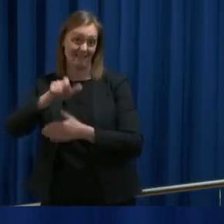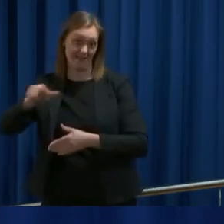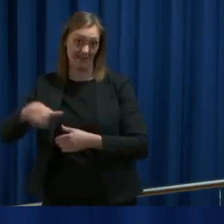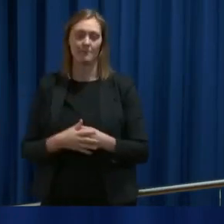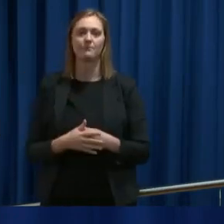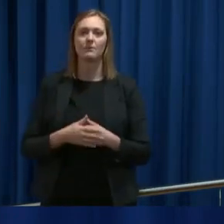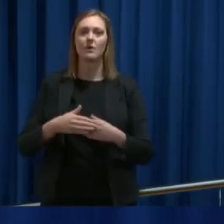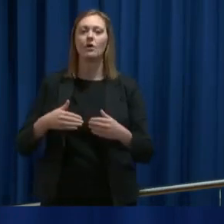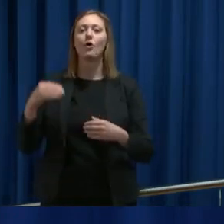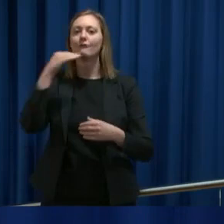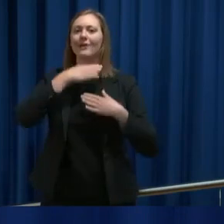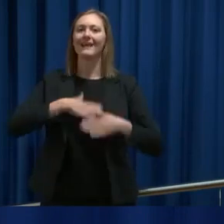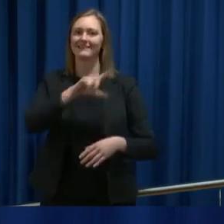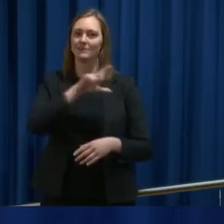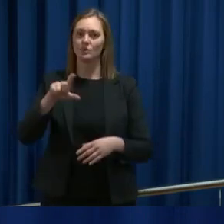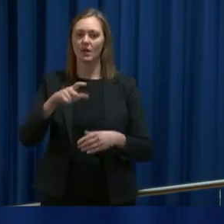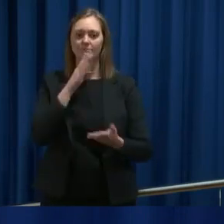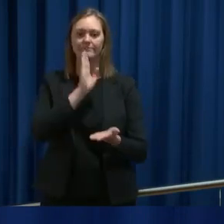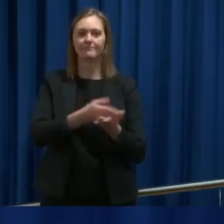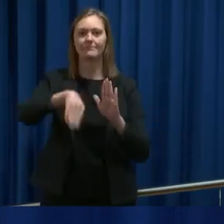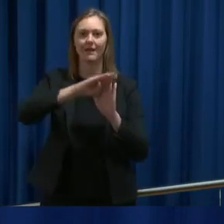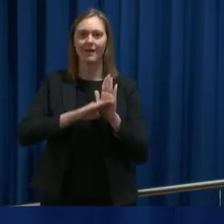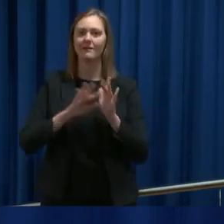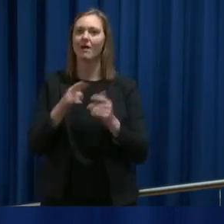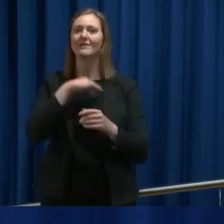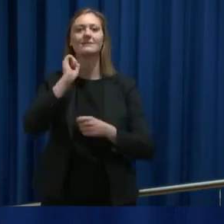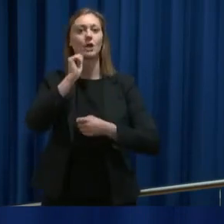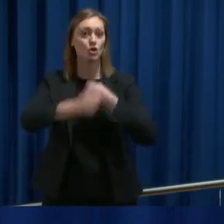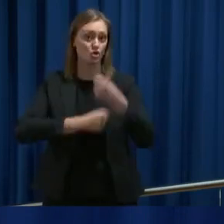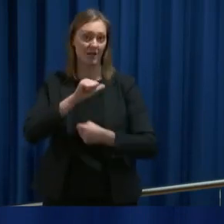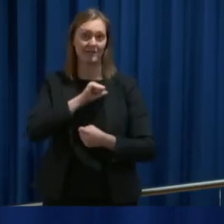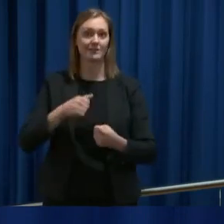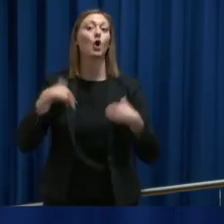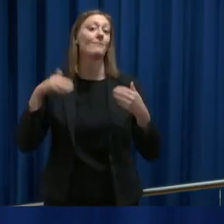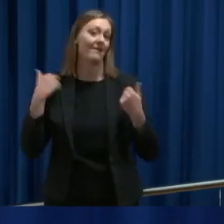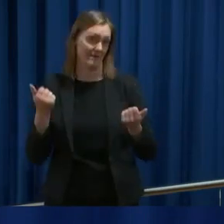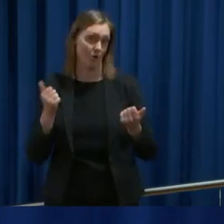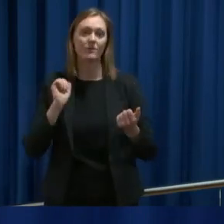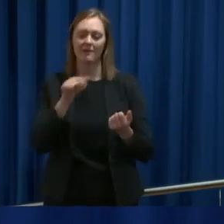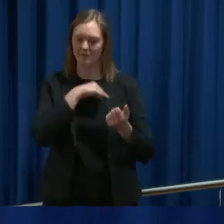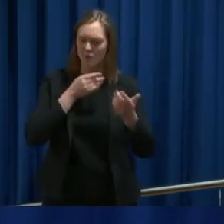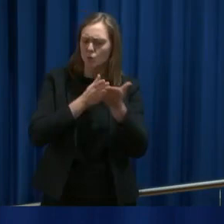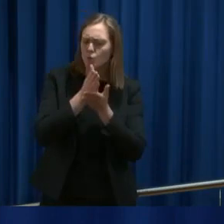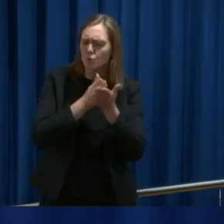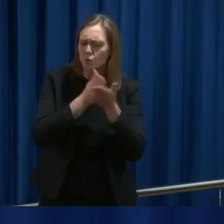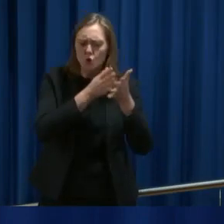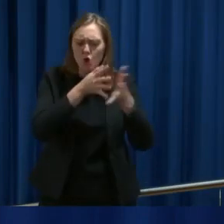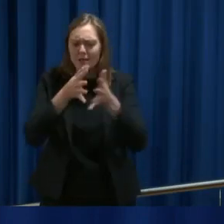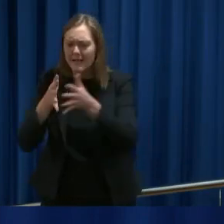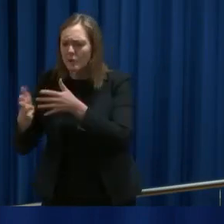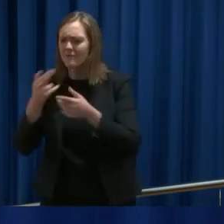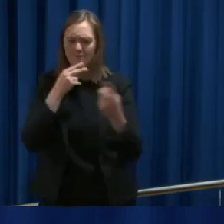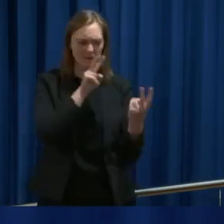Folkehelsinstituttet har laget regler for hva vi alle skal gjøre i en sånn situasjon. Vi er derfor gått nøye gjennom hvem som har hatt en sånn